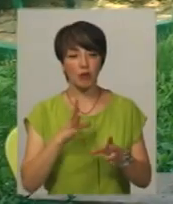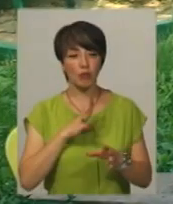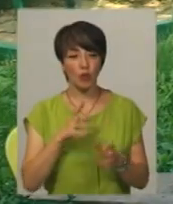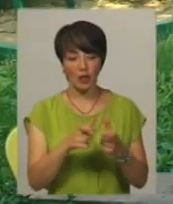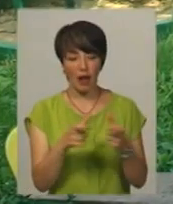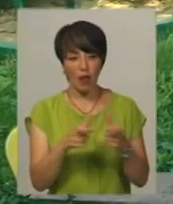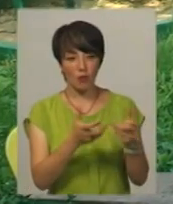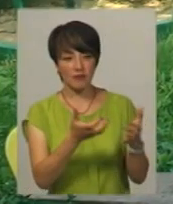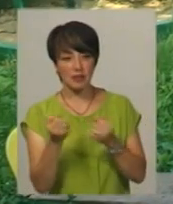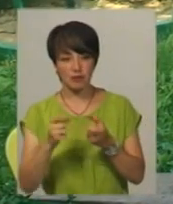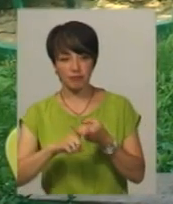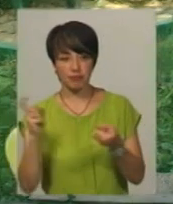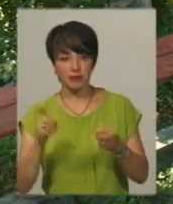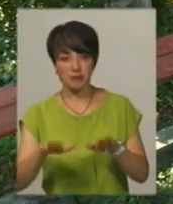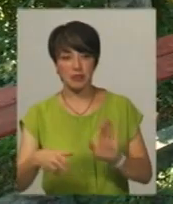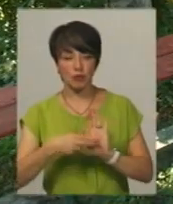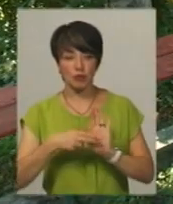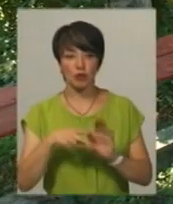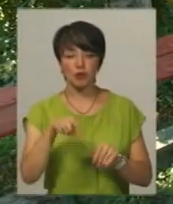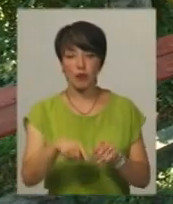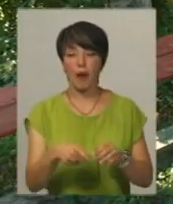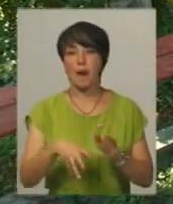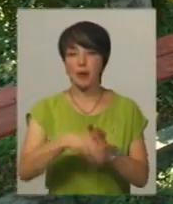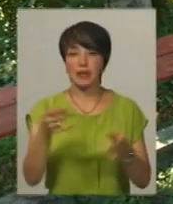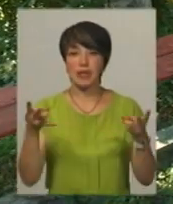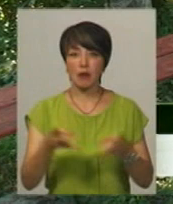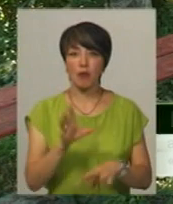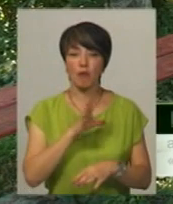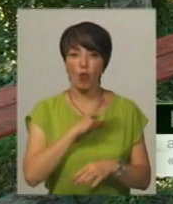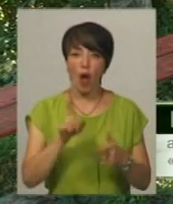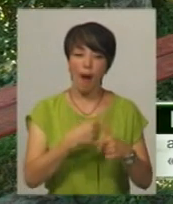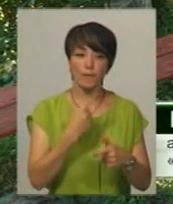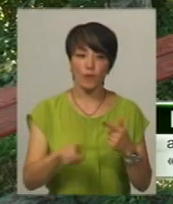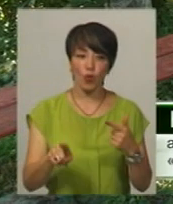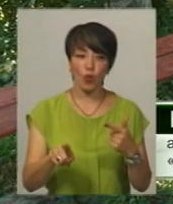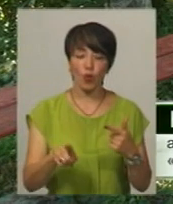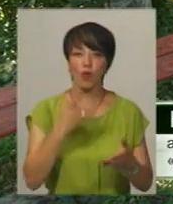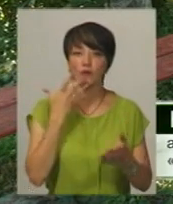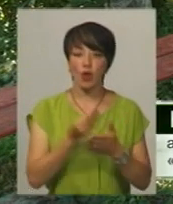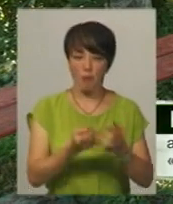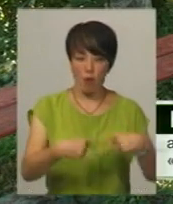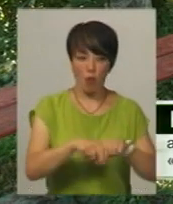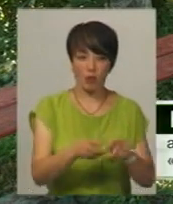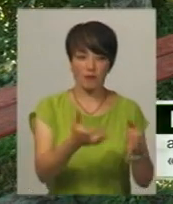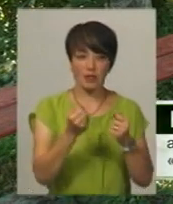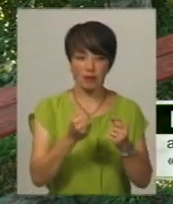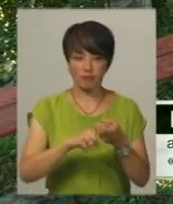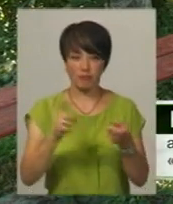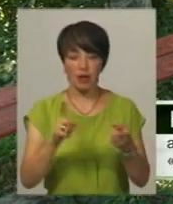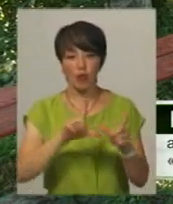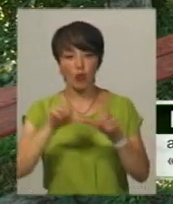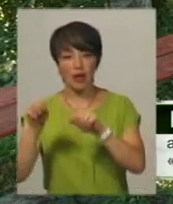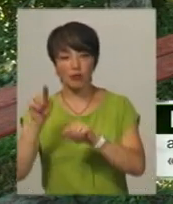б брати відкріплення за місцем прописки. Щоб їм проголосувати, їм потрібно було б або у своєму окрузі взяти відкріплення, або